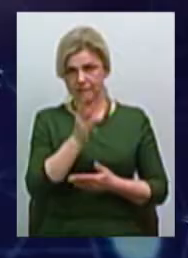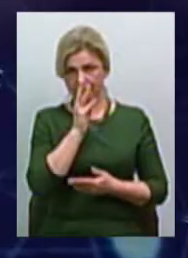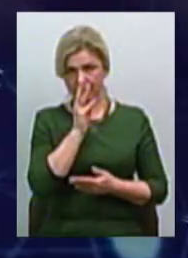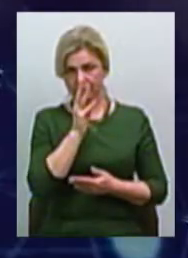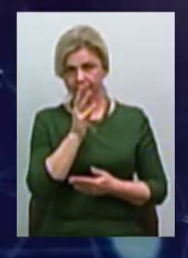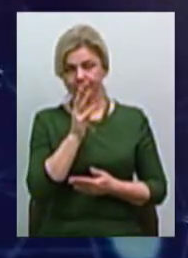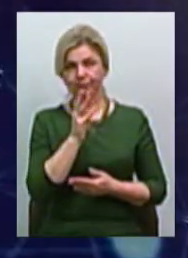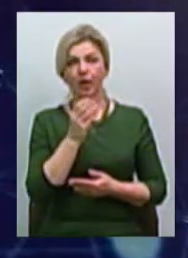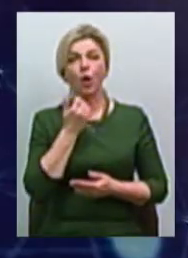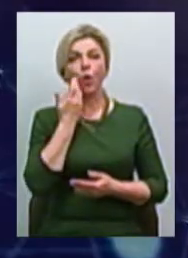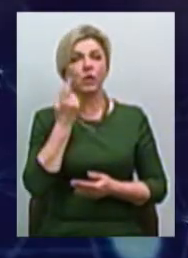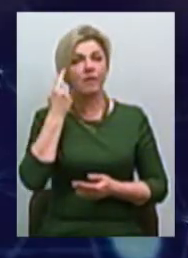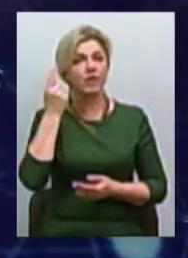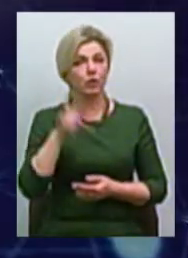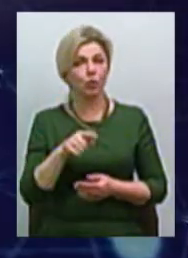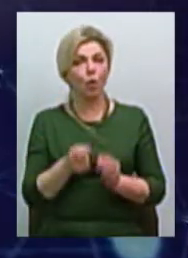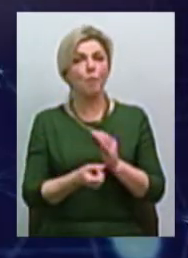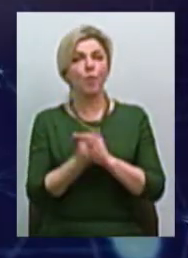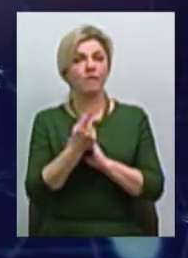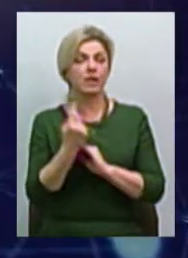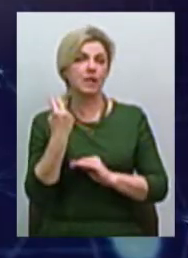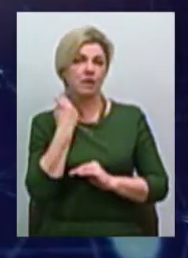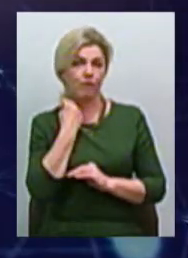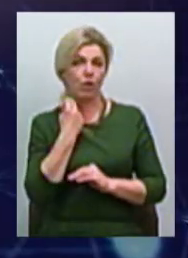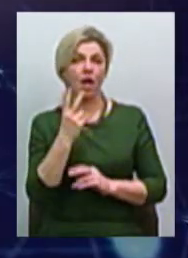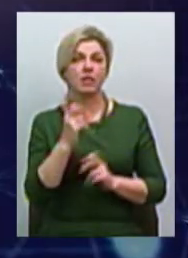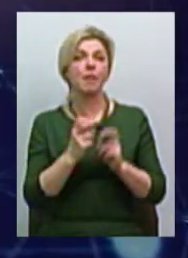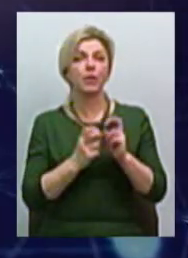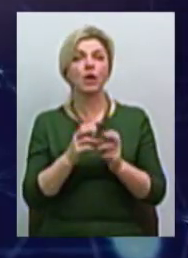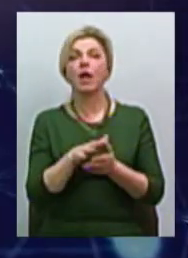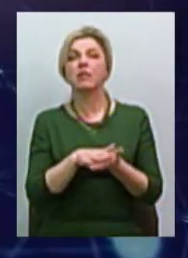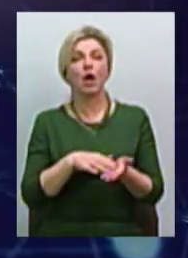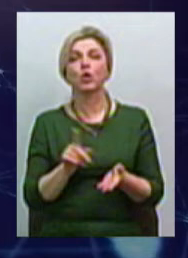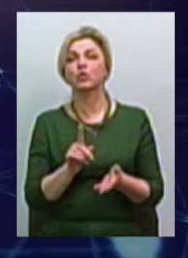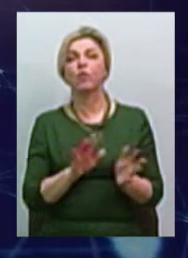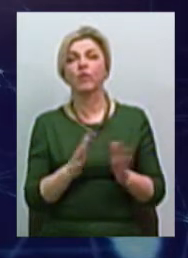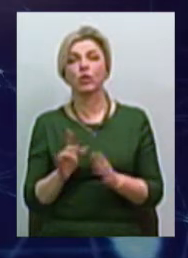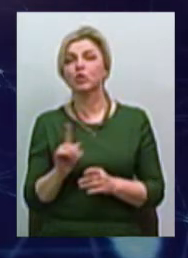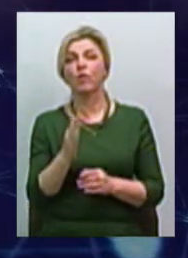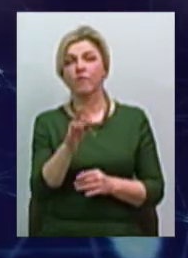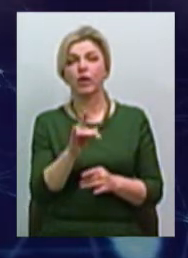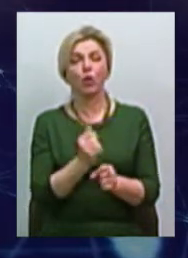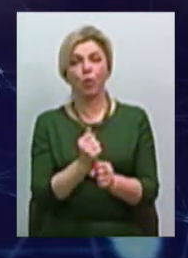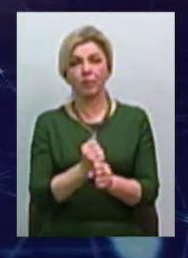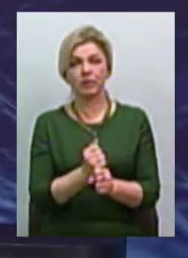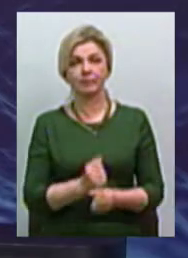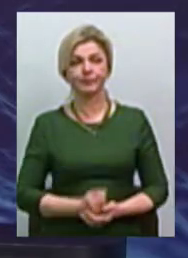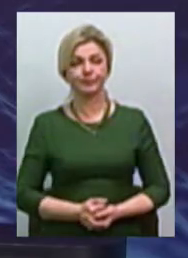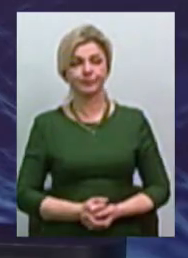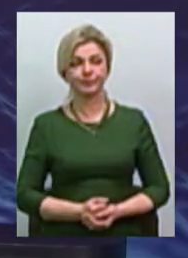Коли стає відомо, що з'явилася заборгованість на якомусь підприємству, що далі відбувається? Що робите ви, чи відповідні?